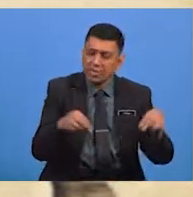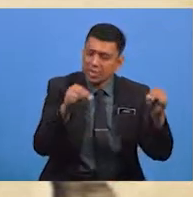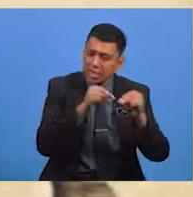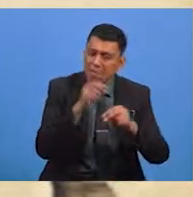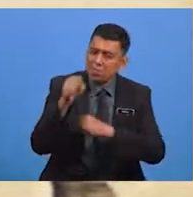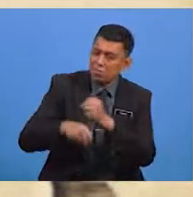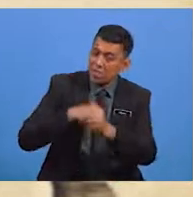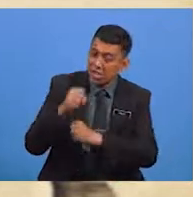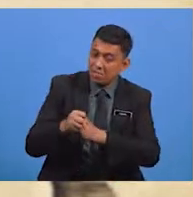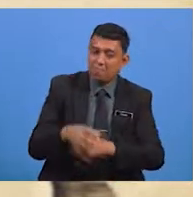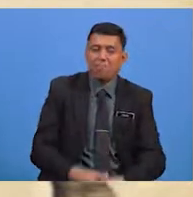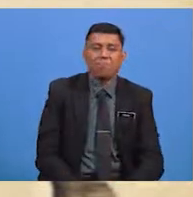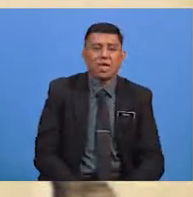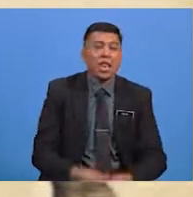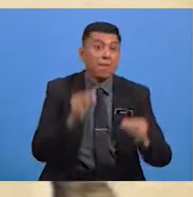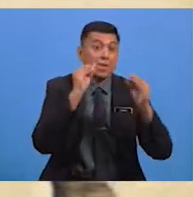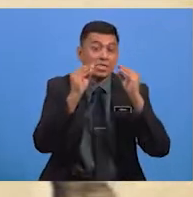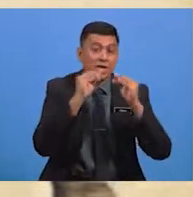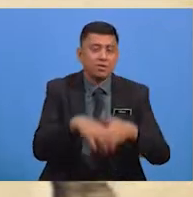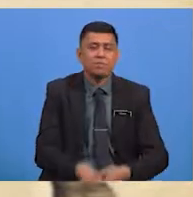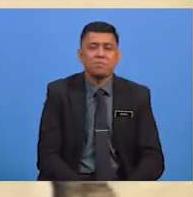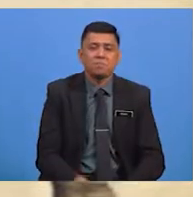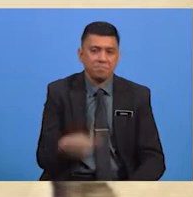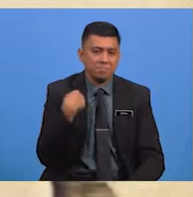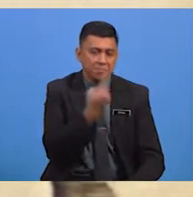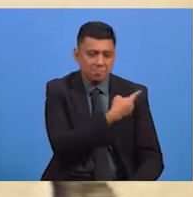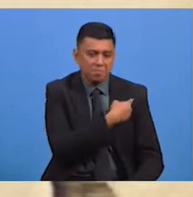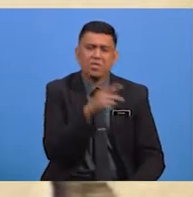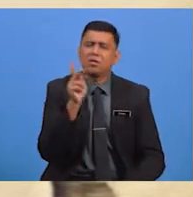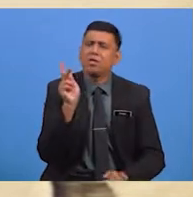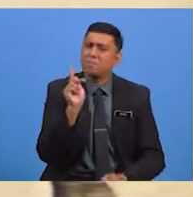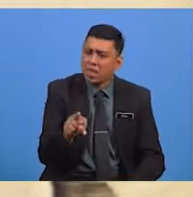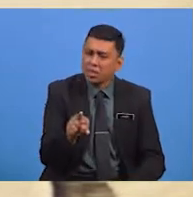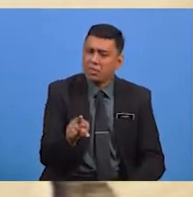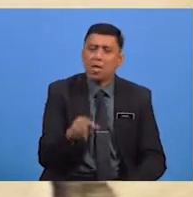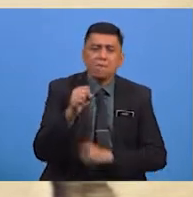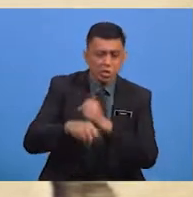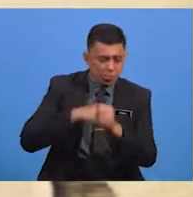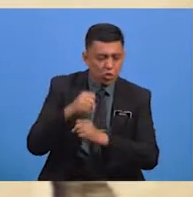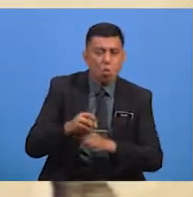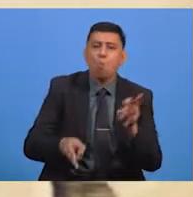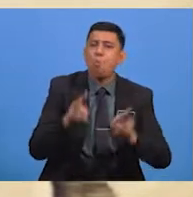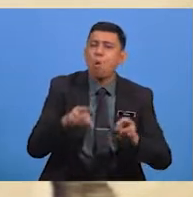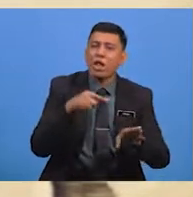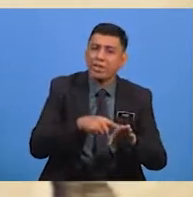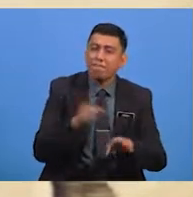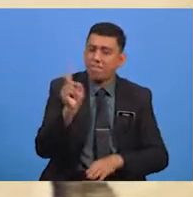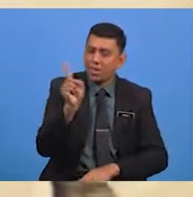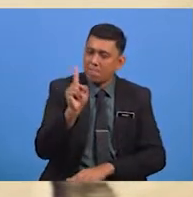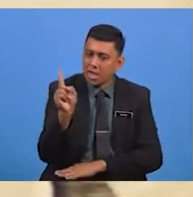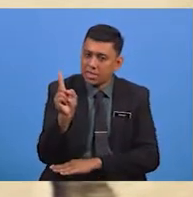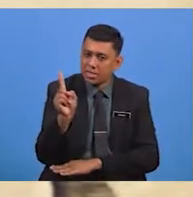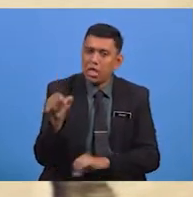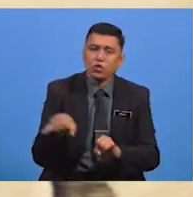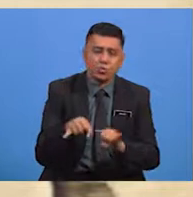Bersopan Santun Maka Pengajarannya Ialah Kita Sepatutnya Bersopan Santun Walau Di